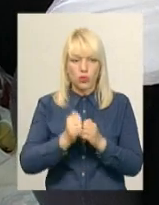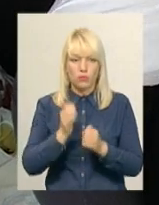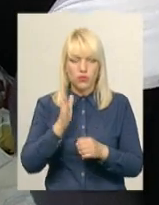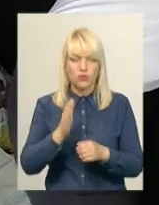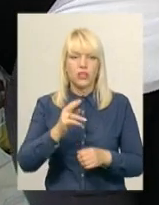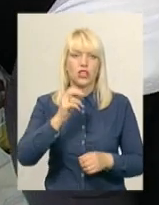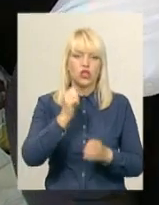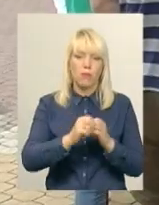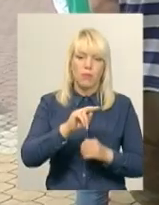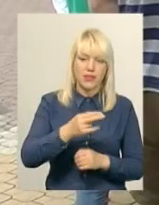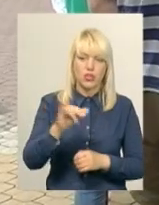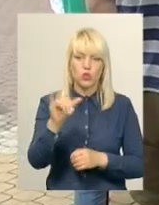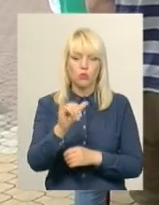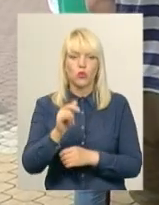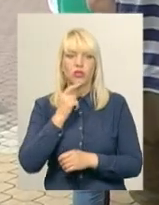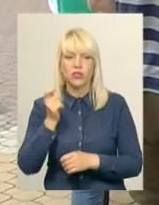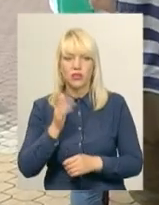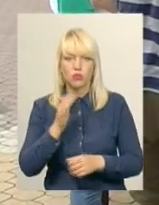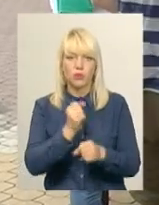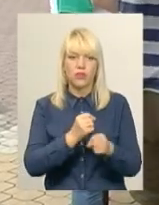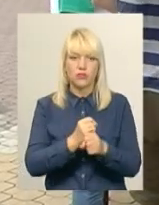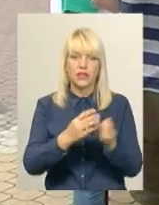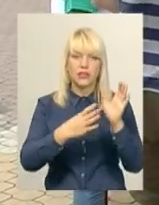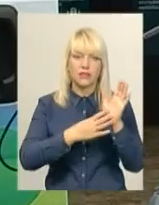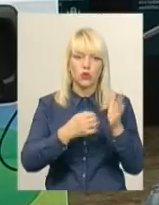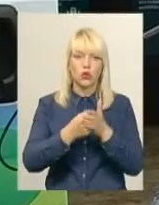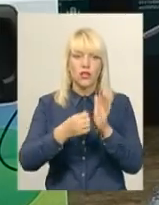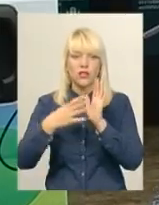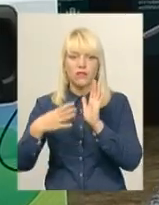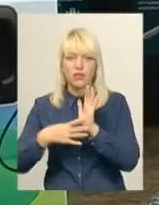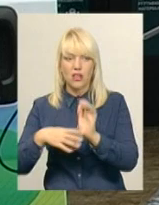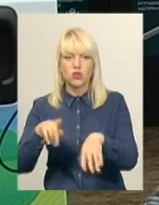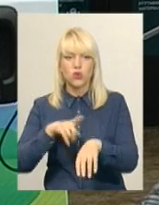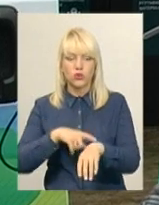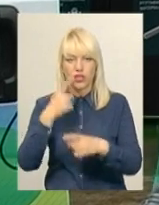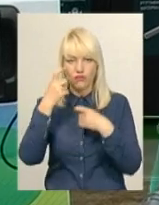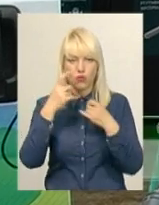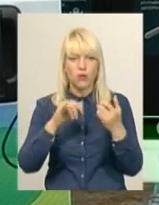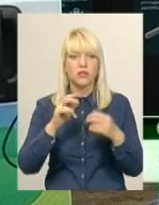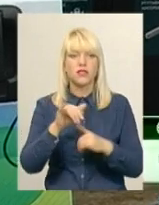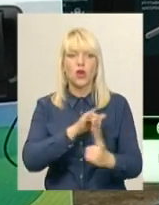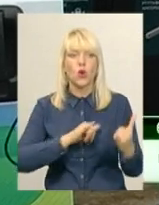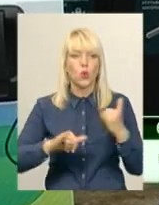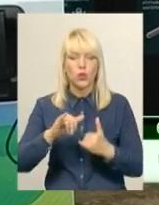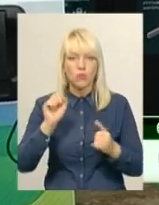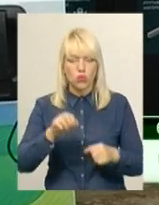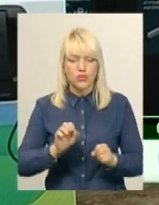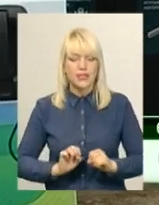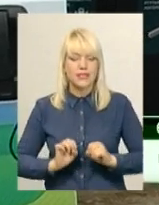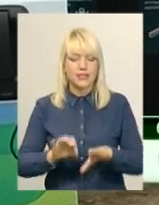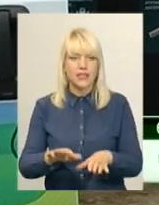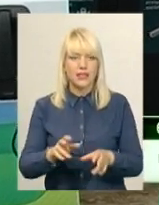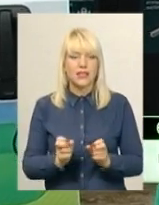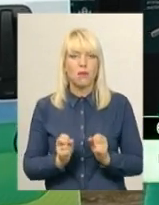по черзі у всіх мікрорайонах міста з 9 до 19 години. Інформація про те, куди вони можуть здати відходи